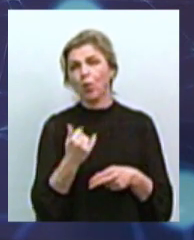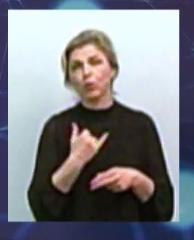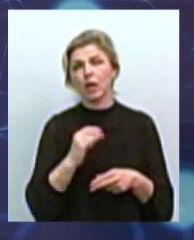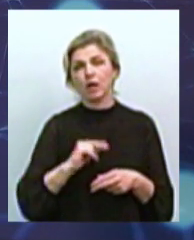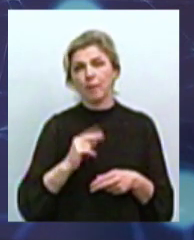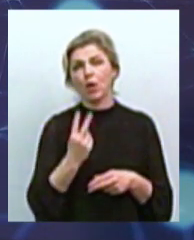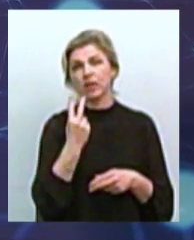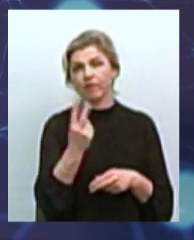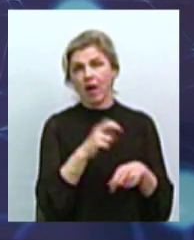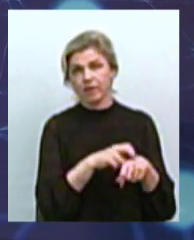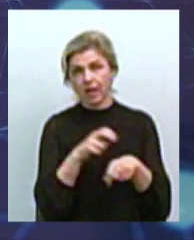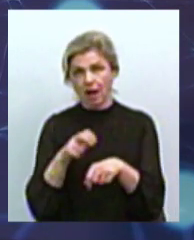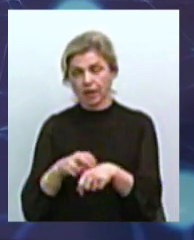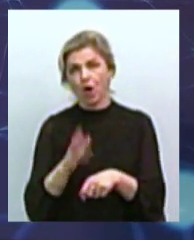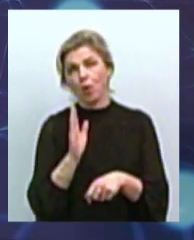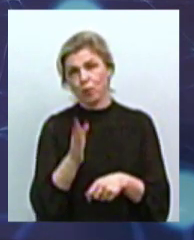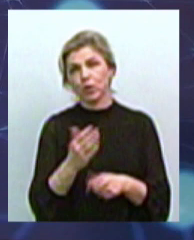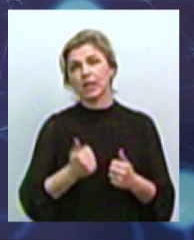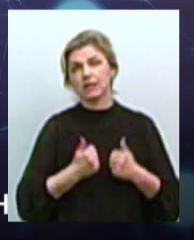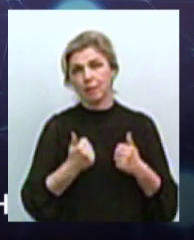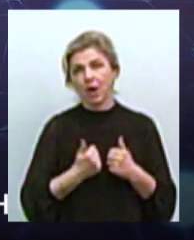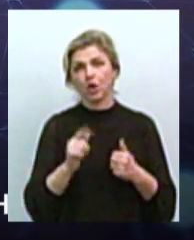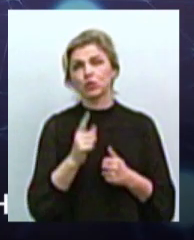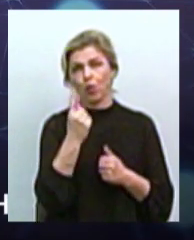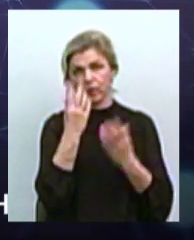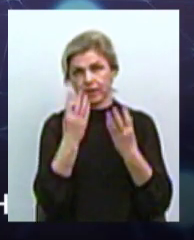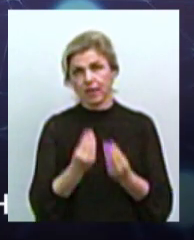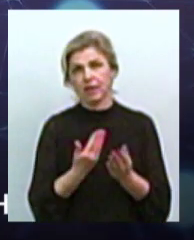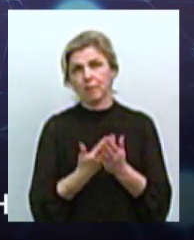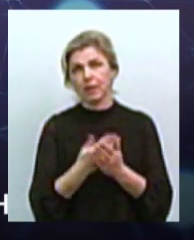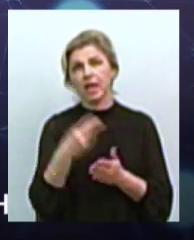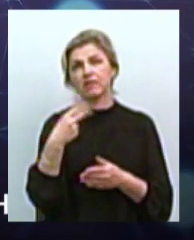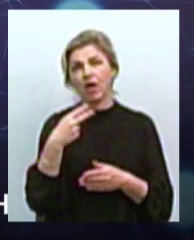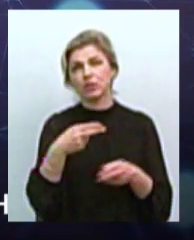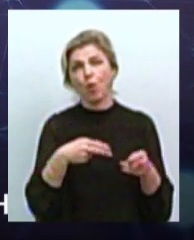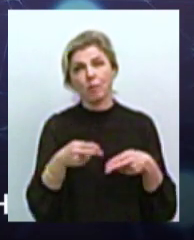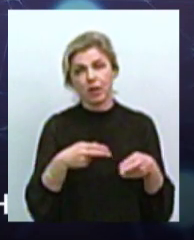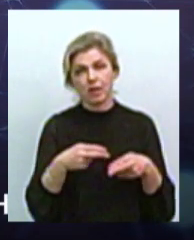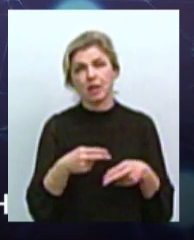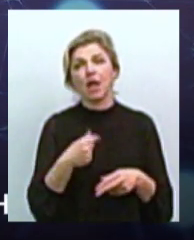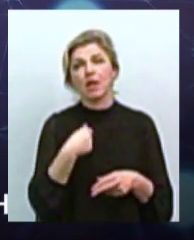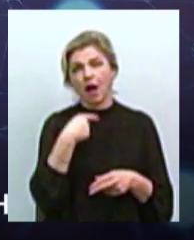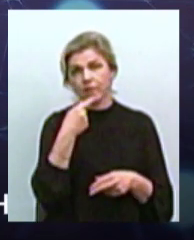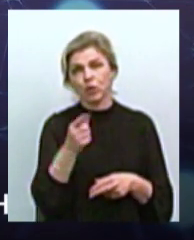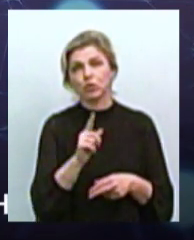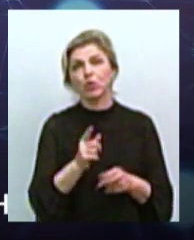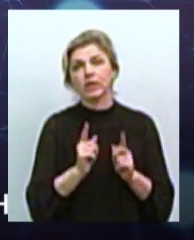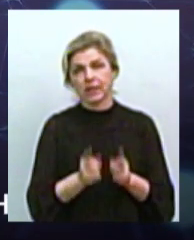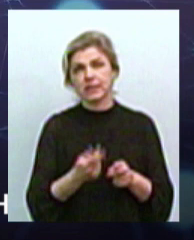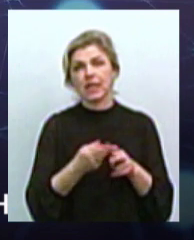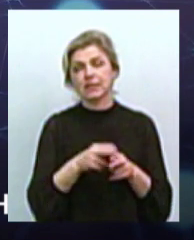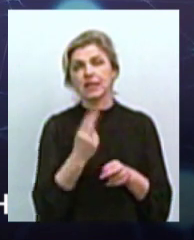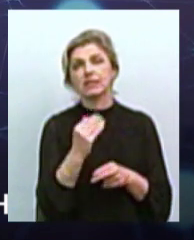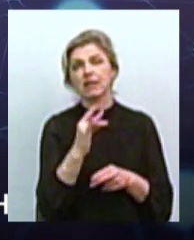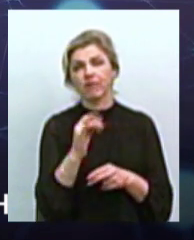в місті два ветеринарних лікаря, тобто ми будемо намагатися, щоб в день було близько 20 операцій. Але я ж кажу, що, звісно, може ця цифра